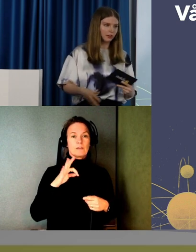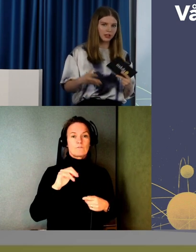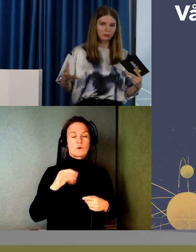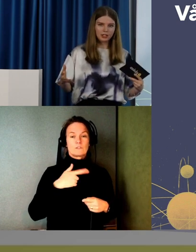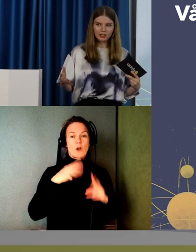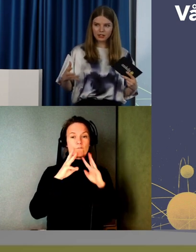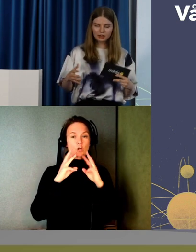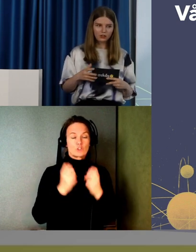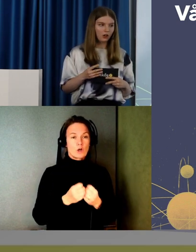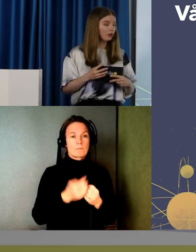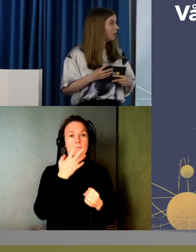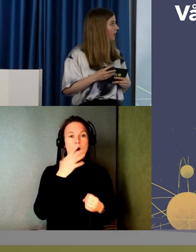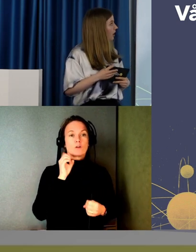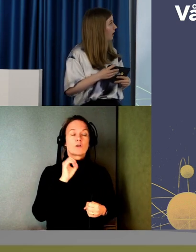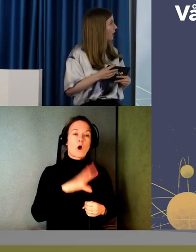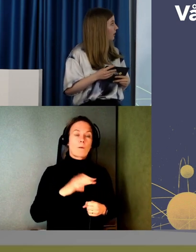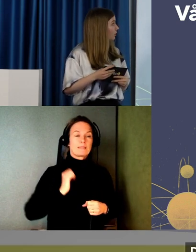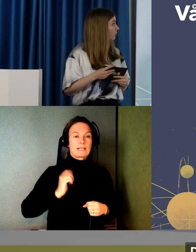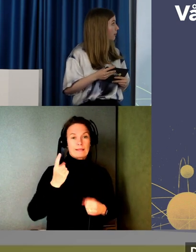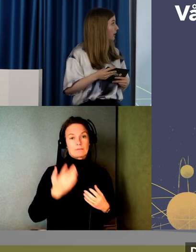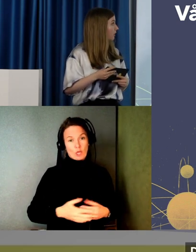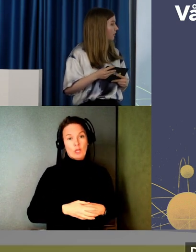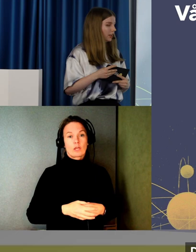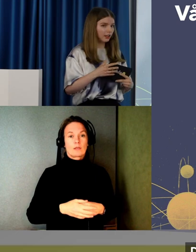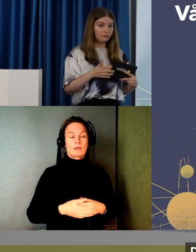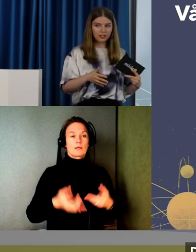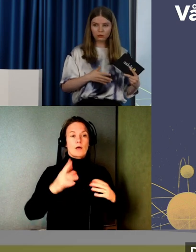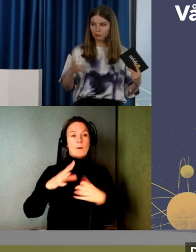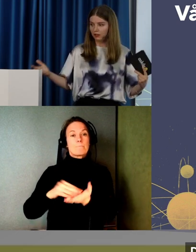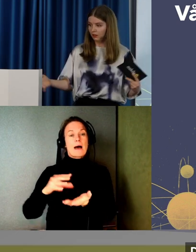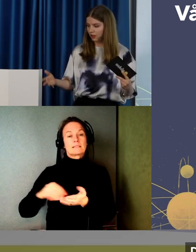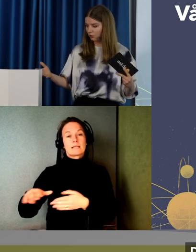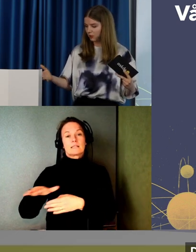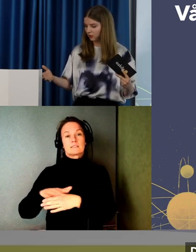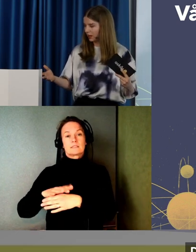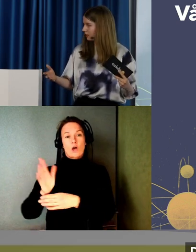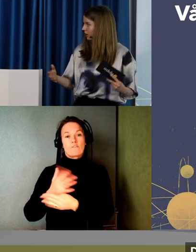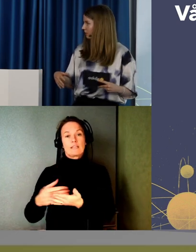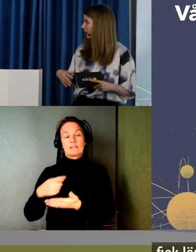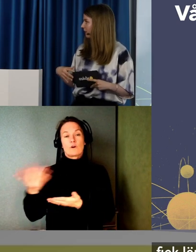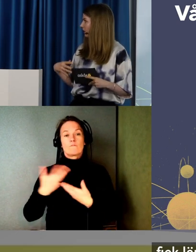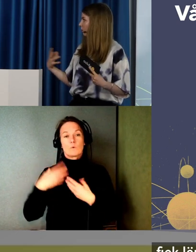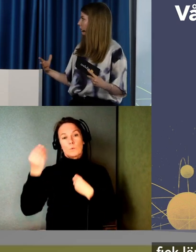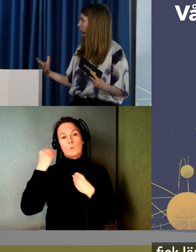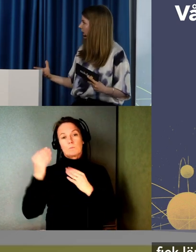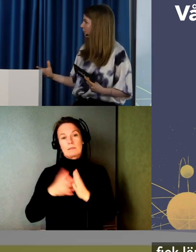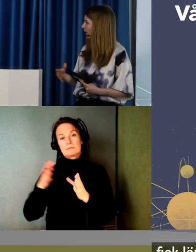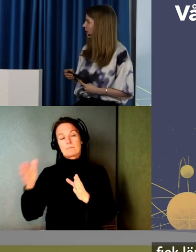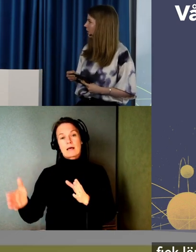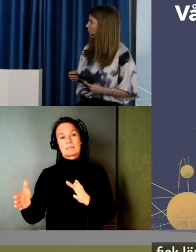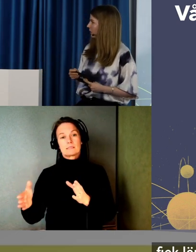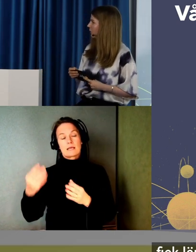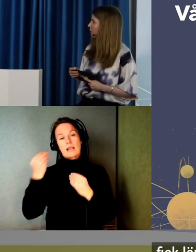workshop. Och snackade om tillgänglighet en dag. De på marknadsavdelningen fick ett utbildningspass. Lära sig lite ord och